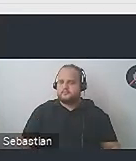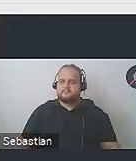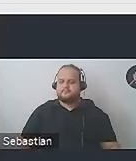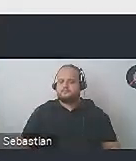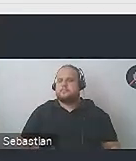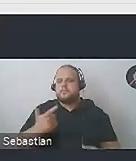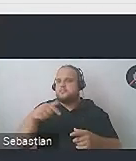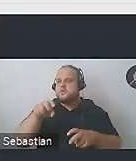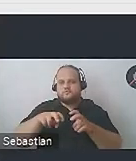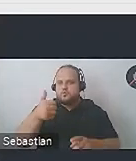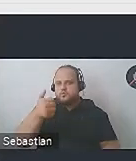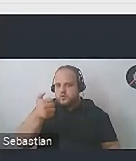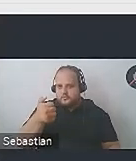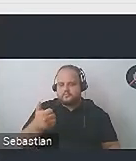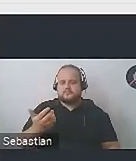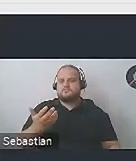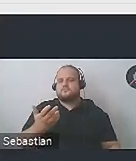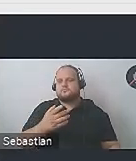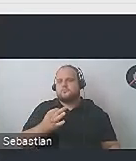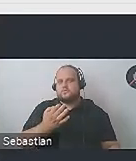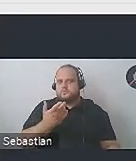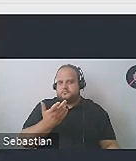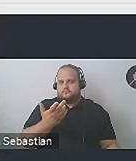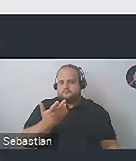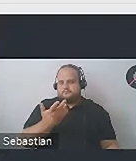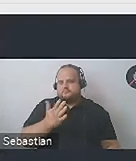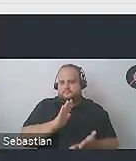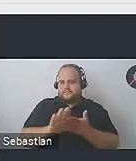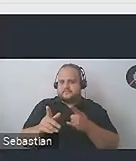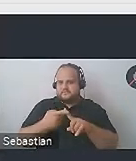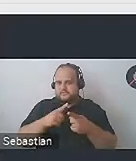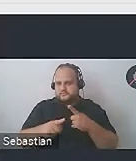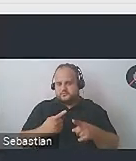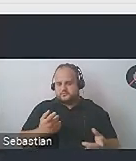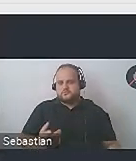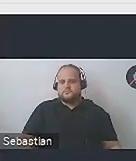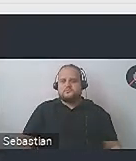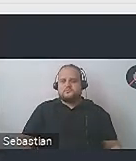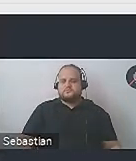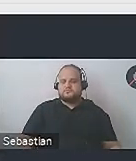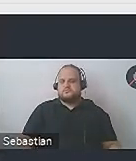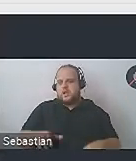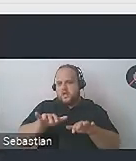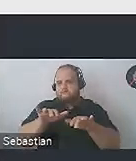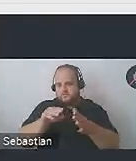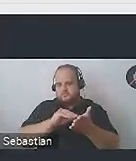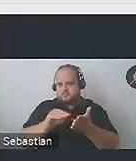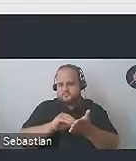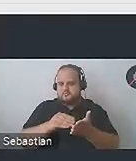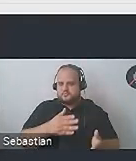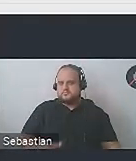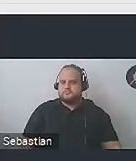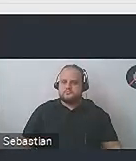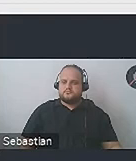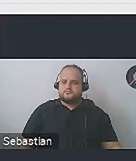używają pióra i długopisu raczej, no bo to jest dla nich bez sensu, tylko właśnie taką klawiaturą będą pisały. Również